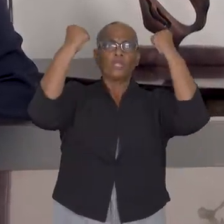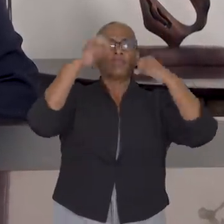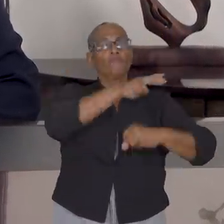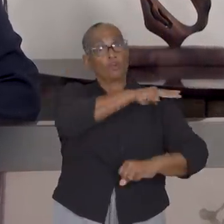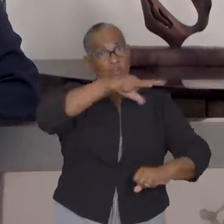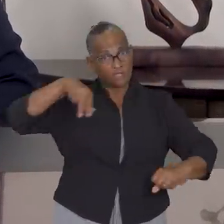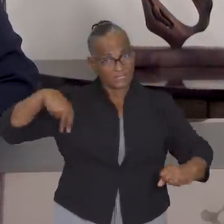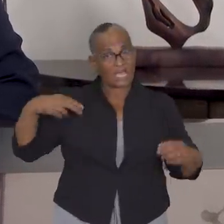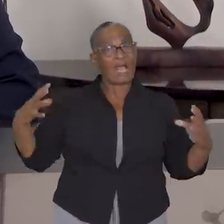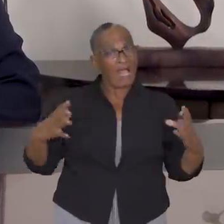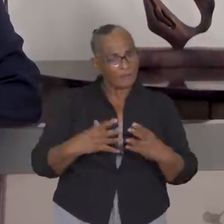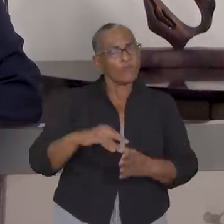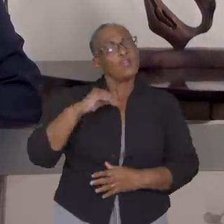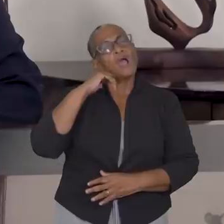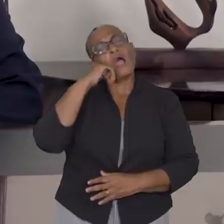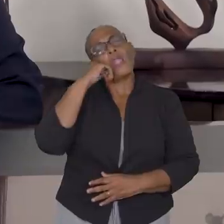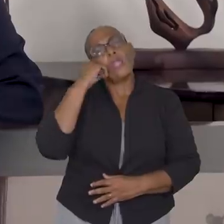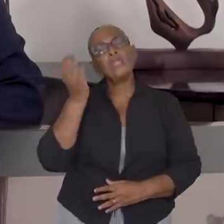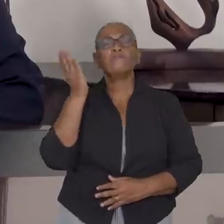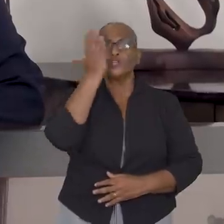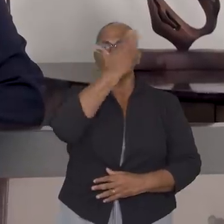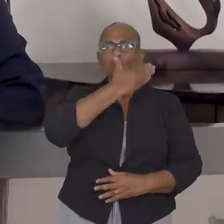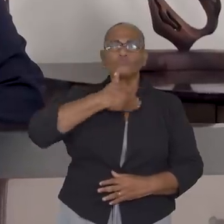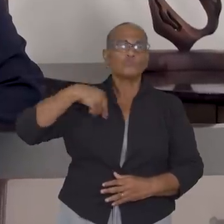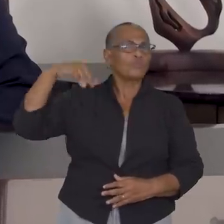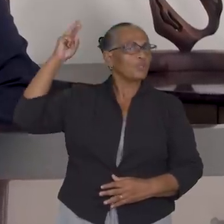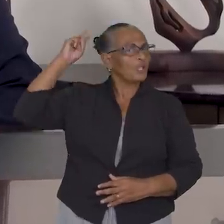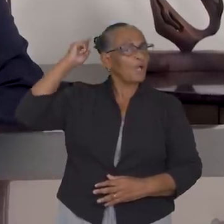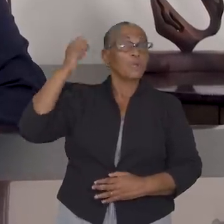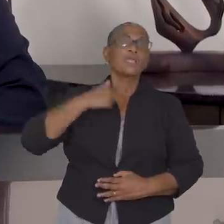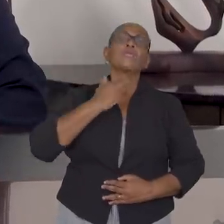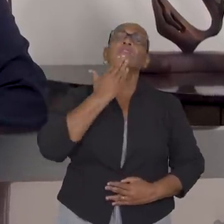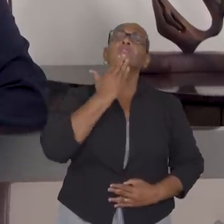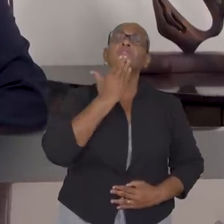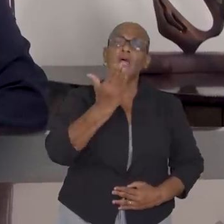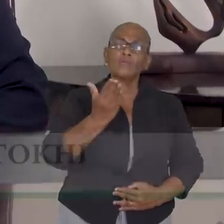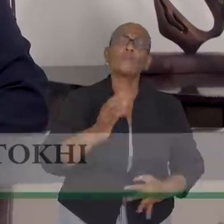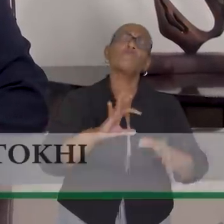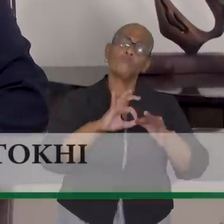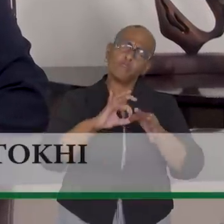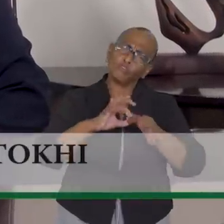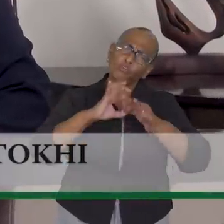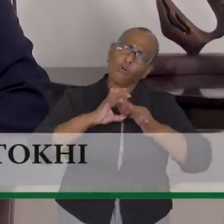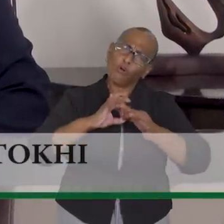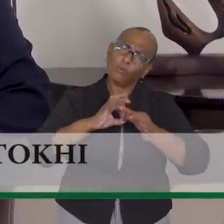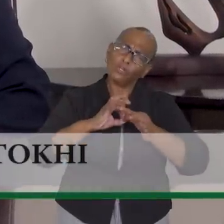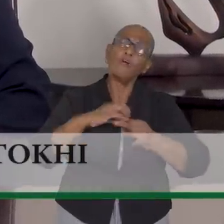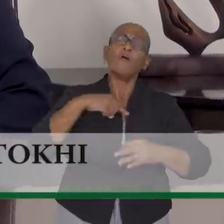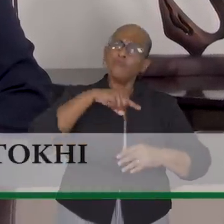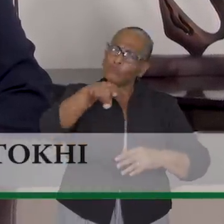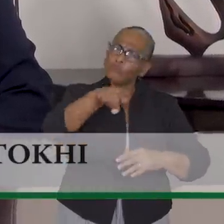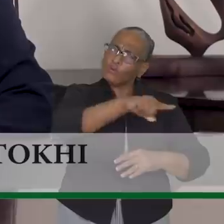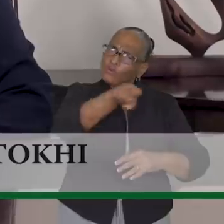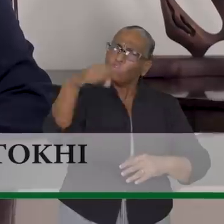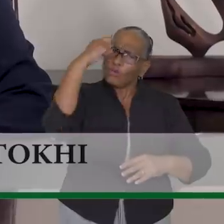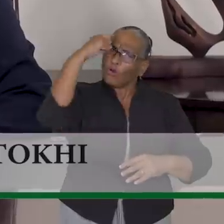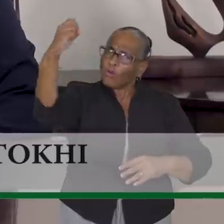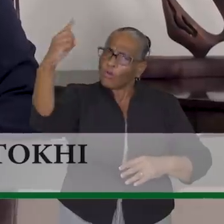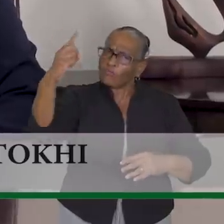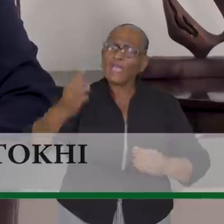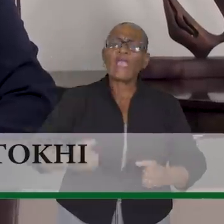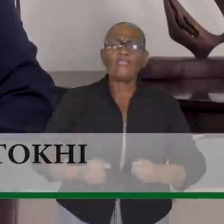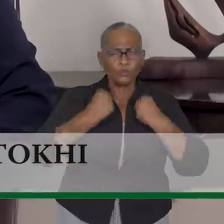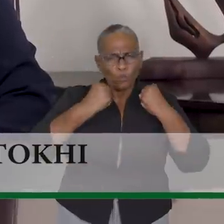grote overwinning voor ons allen in ons zo geliefde Suriname. Ik dank u voor het vertrouwen,